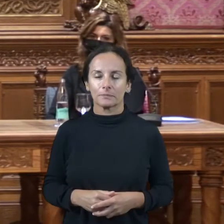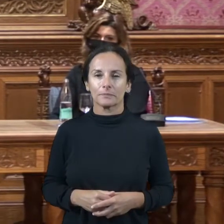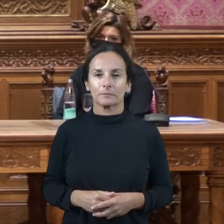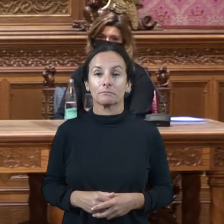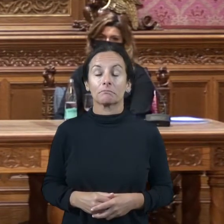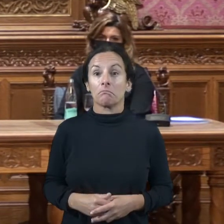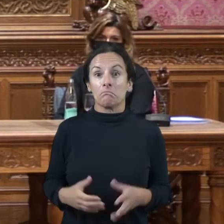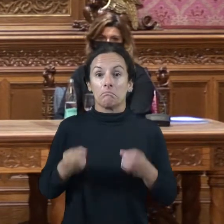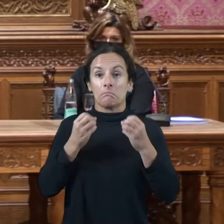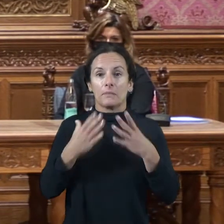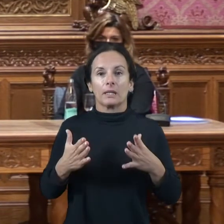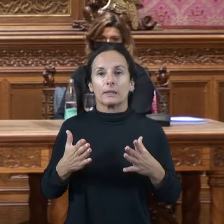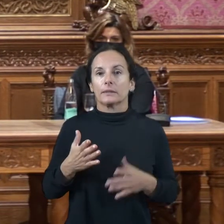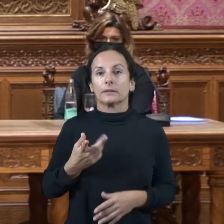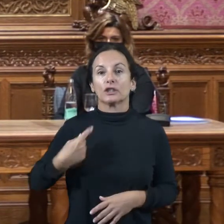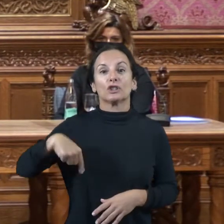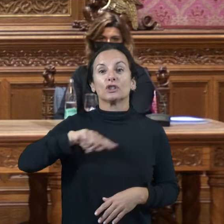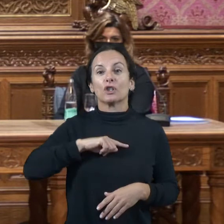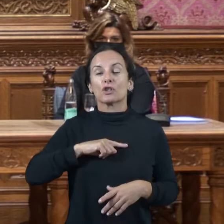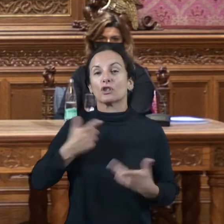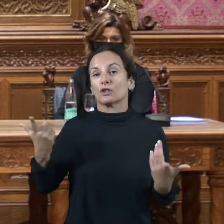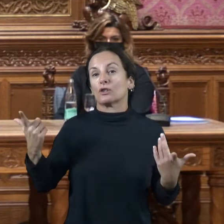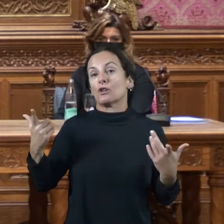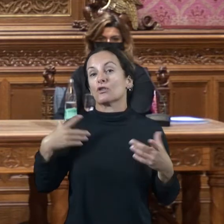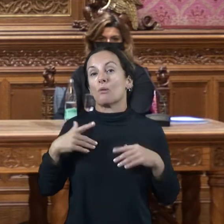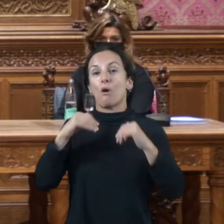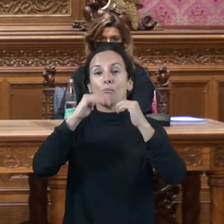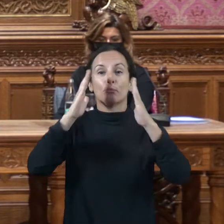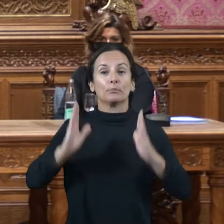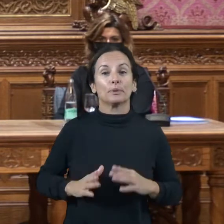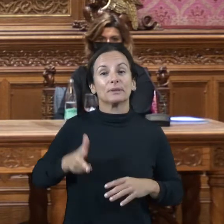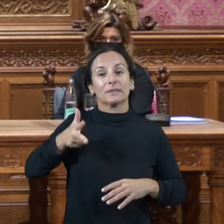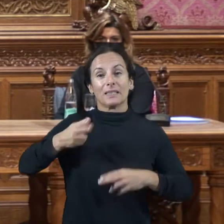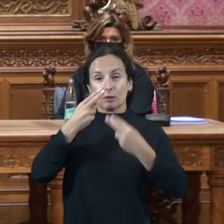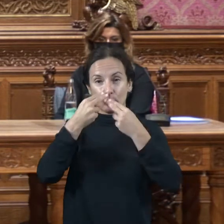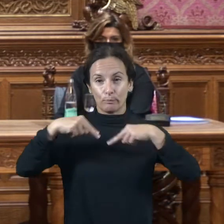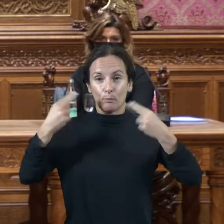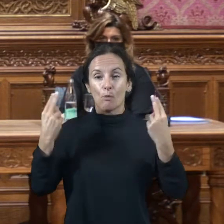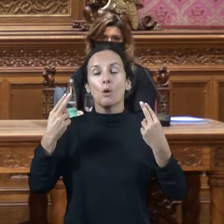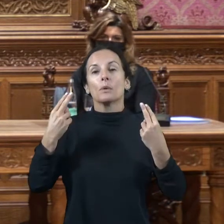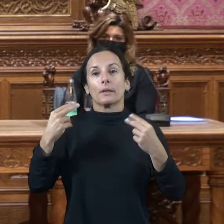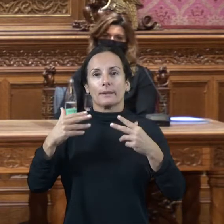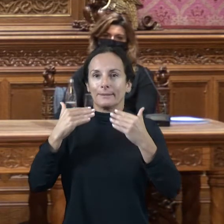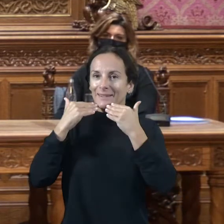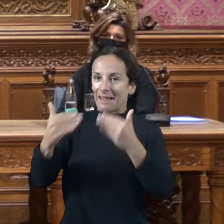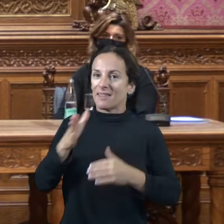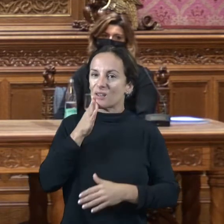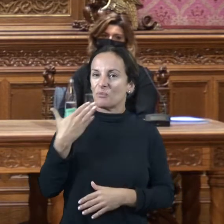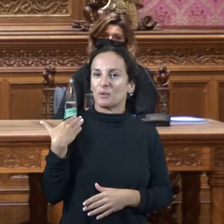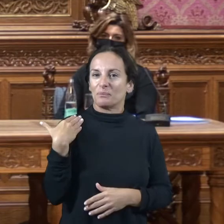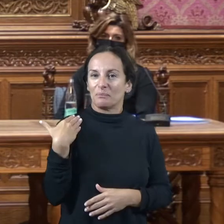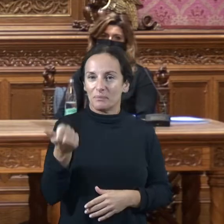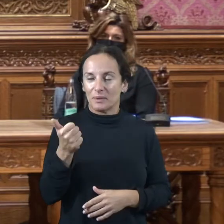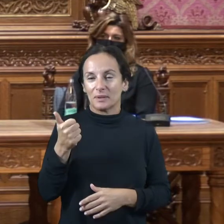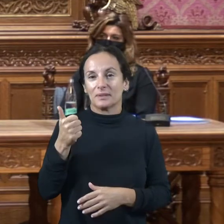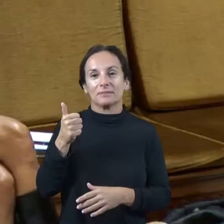Bé nosaltres com a corporació de dret públic us donem les gràcies perquè heu comptat amb nosaltres justament